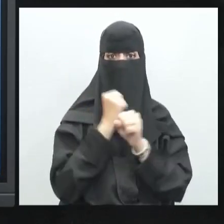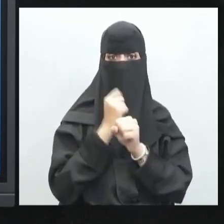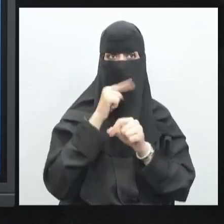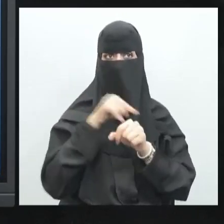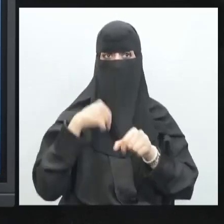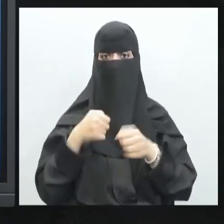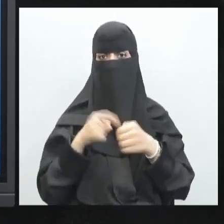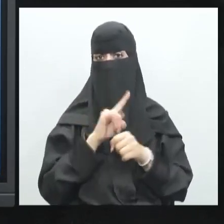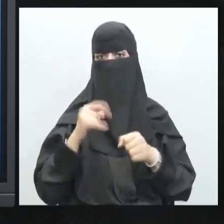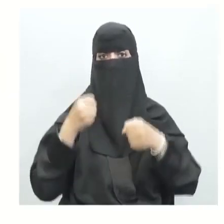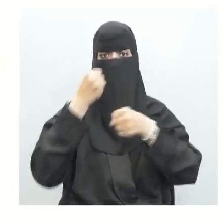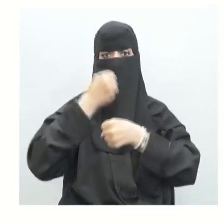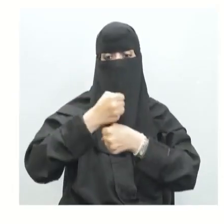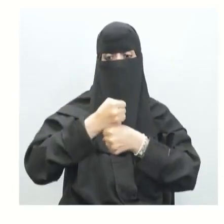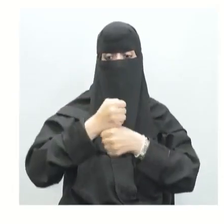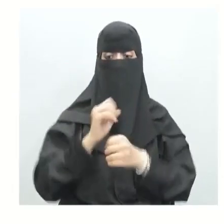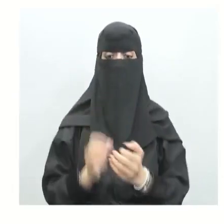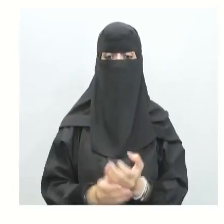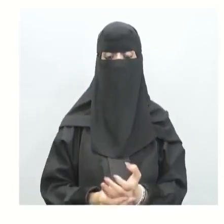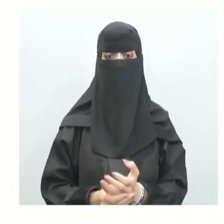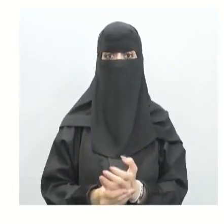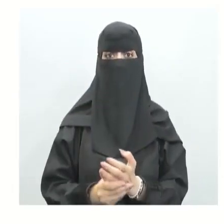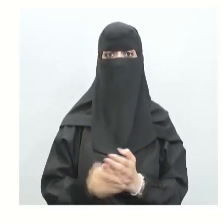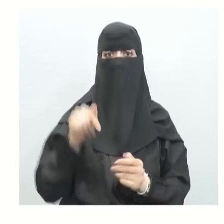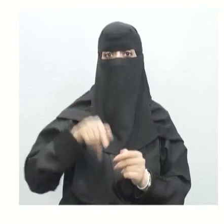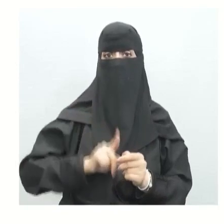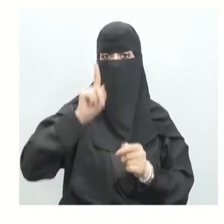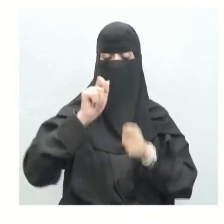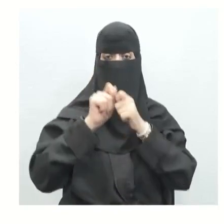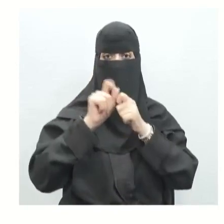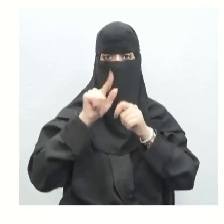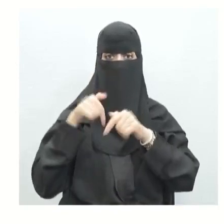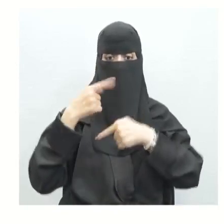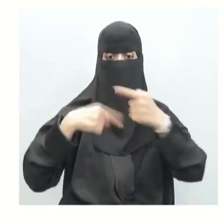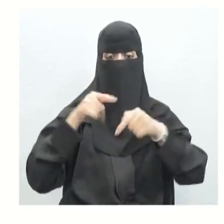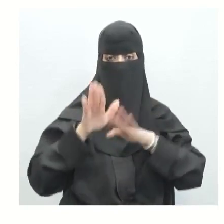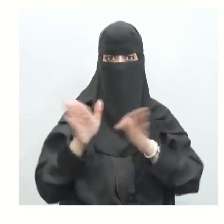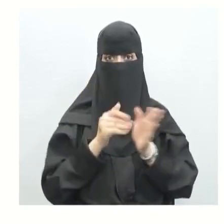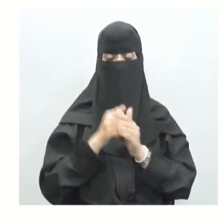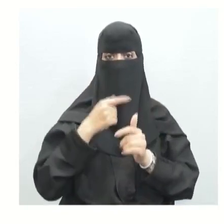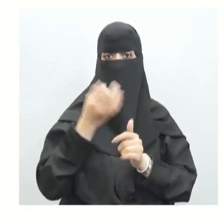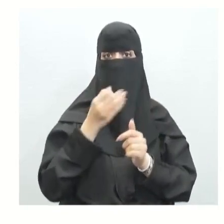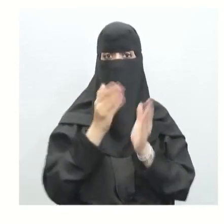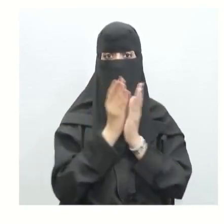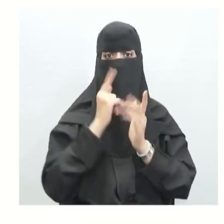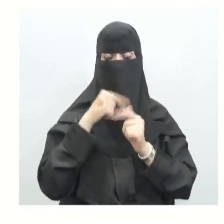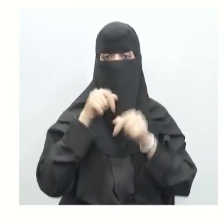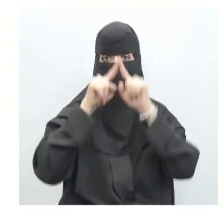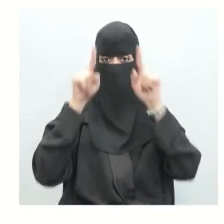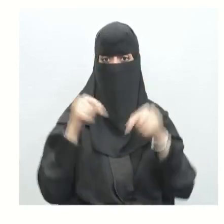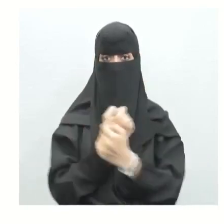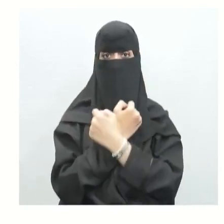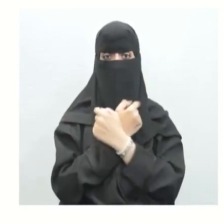غير متحركة اليوم بإذن الله تعالى نستكمل دراسة الجهاز الهيكلي من